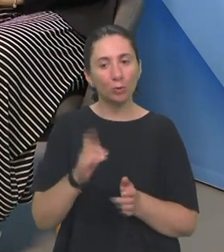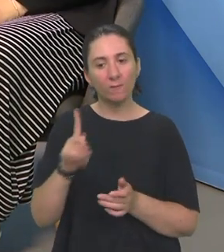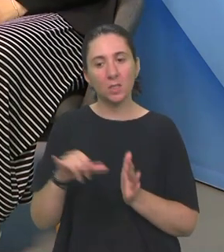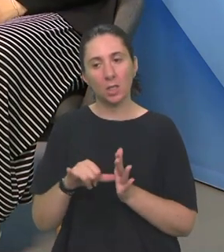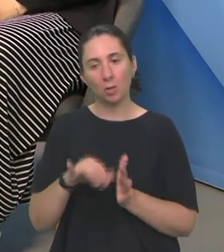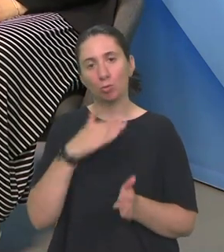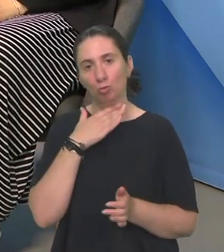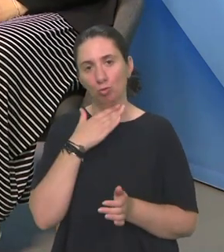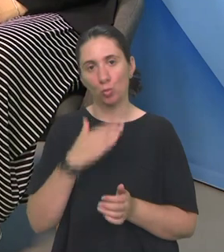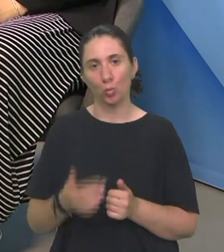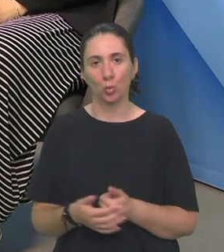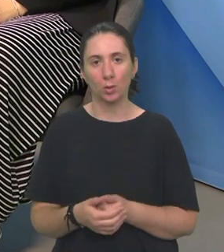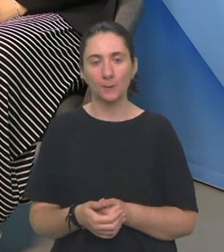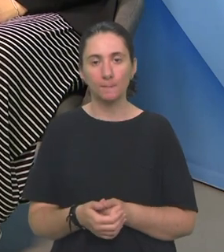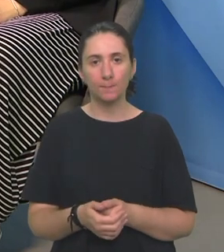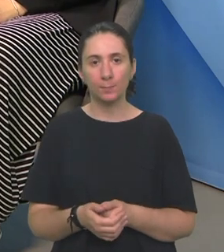srednjoj školi?